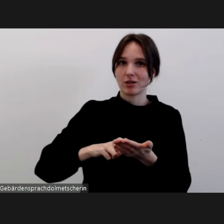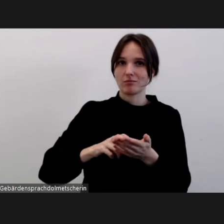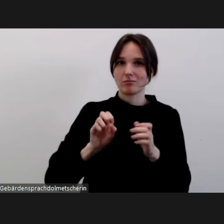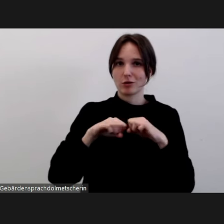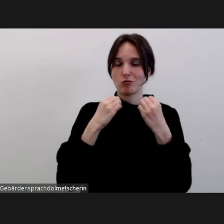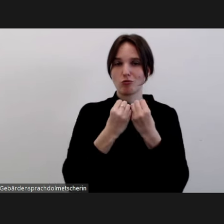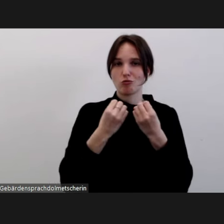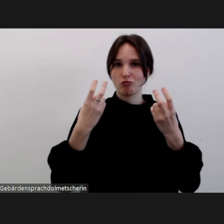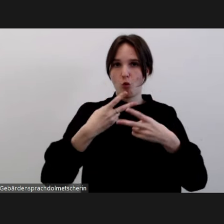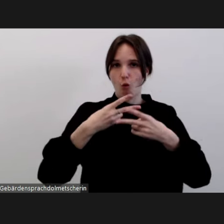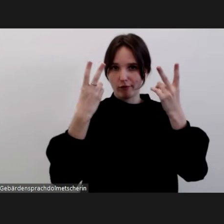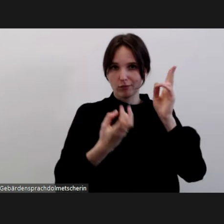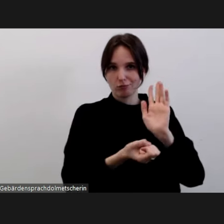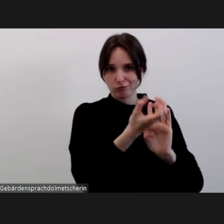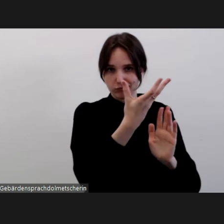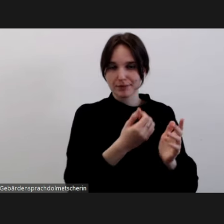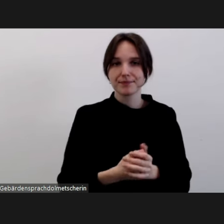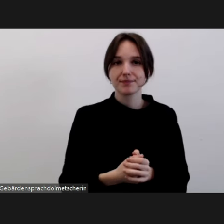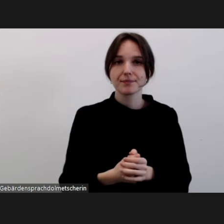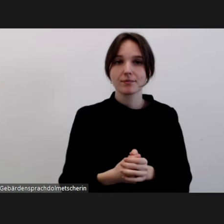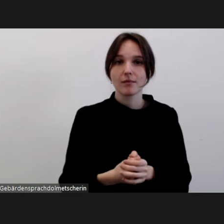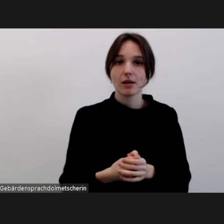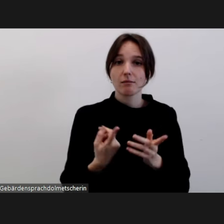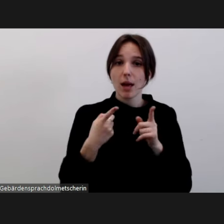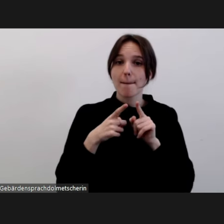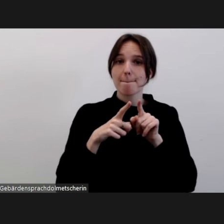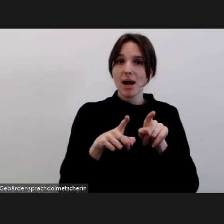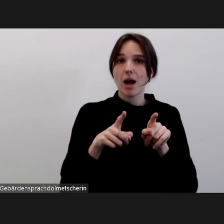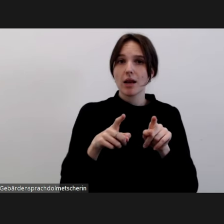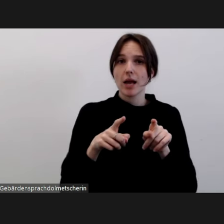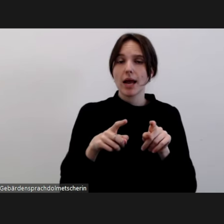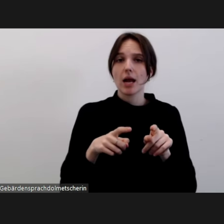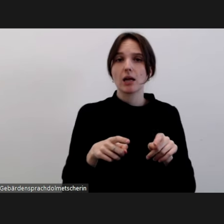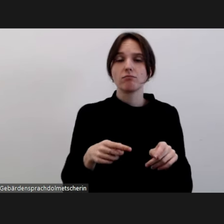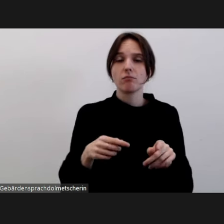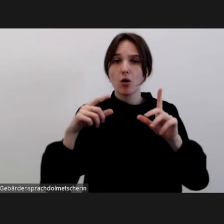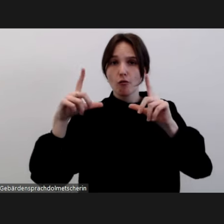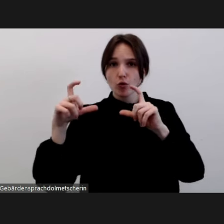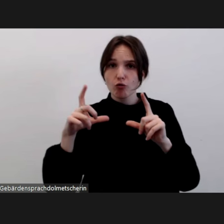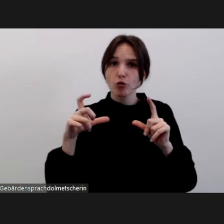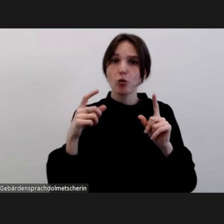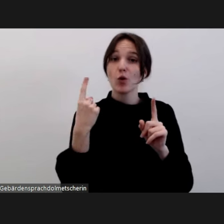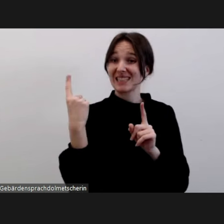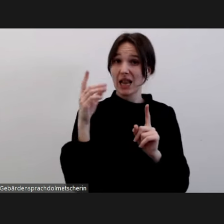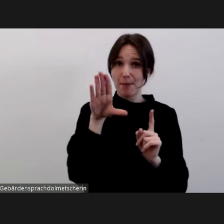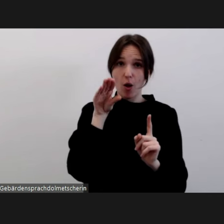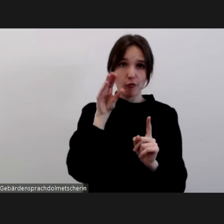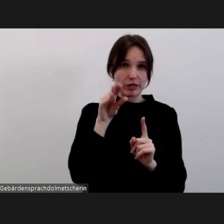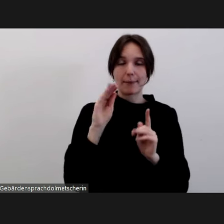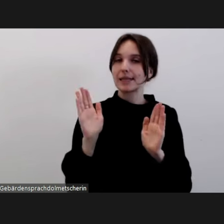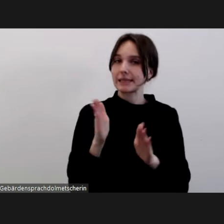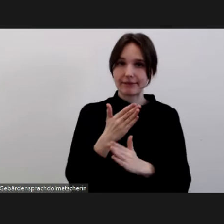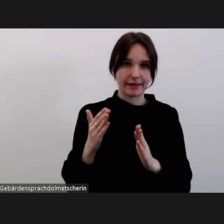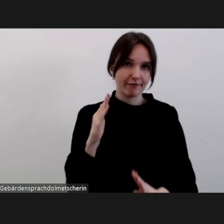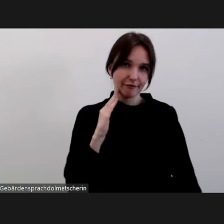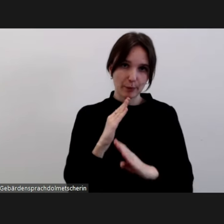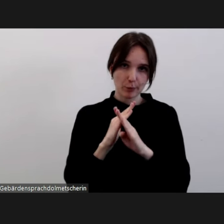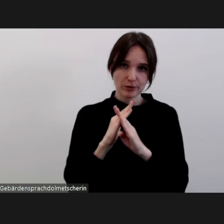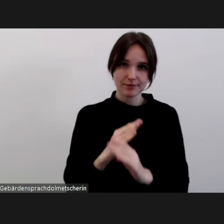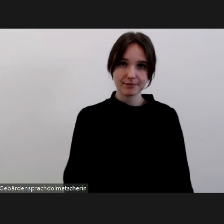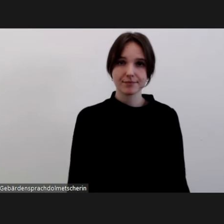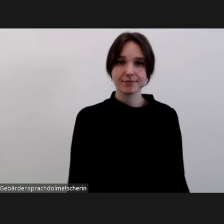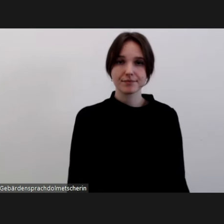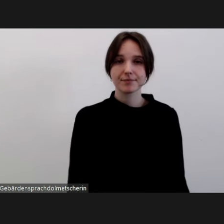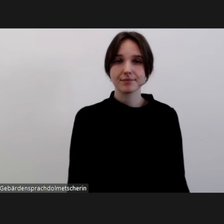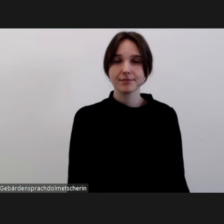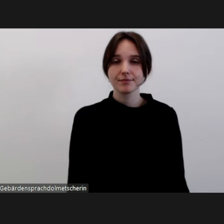gestattet, während der Veranstaltung Video-, Ton- oder Bildaufnahmen anzufertigen auf Ihrer Seite. Es besteht darüber